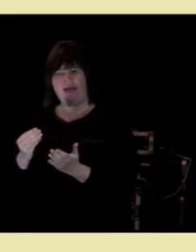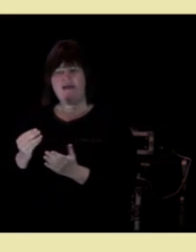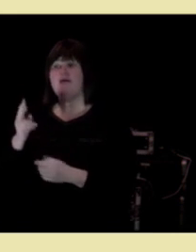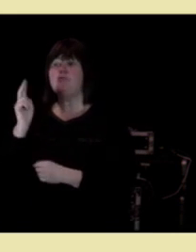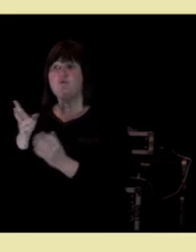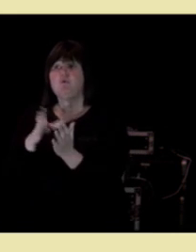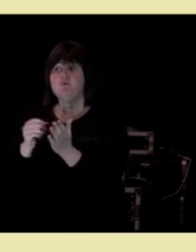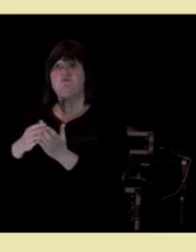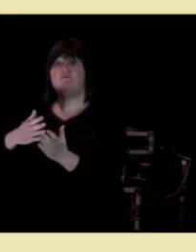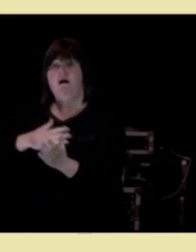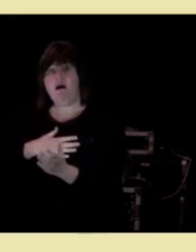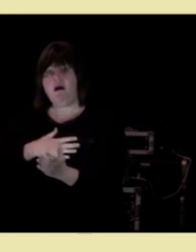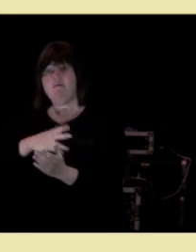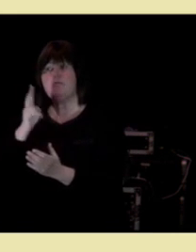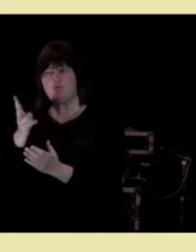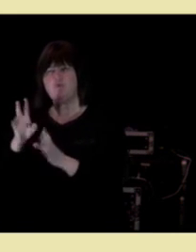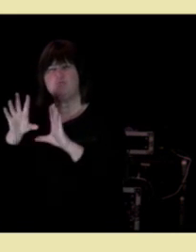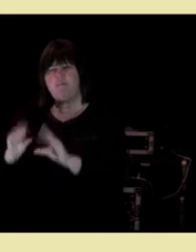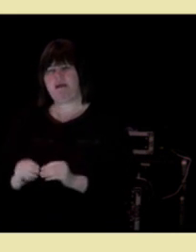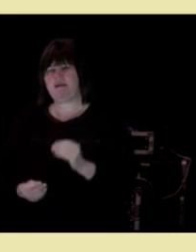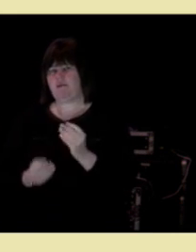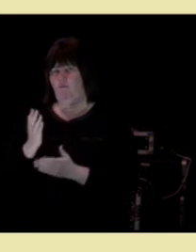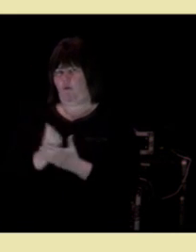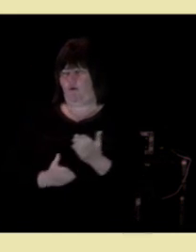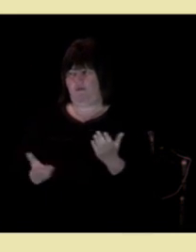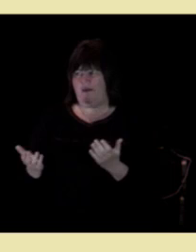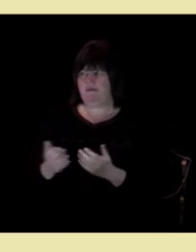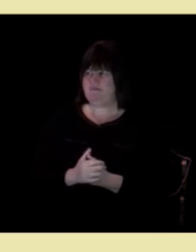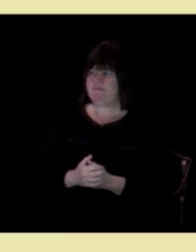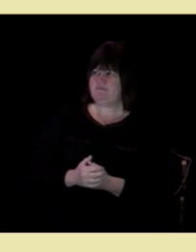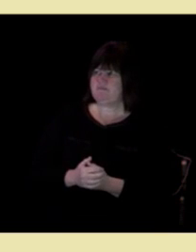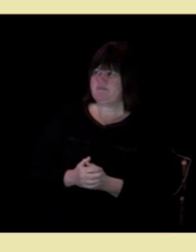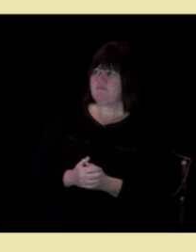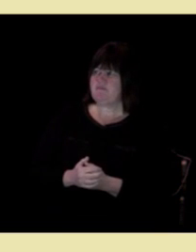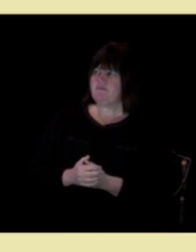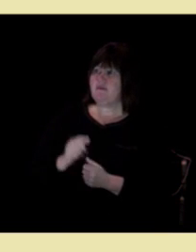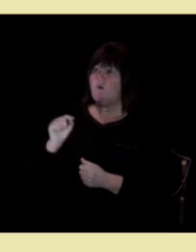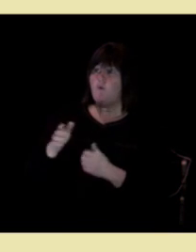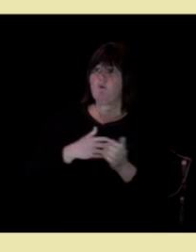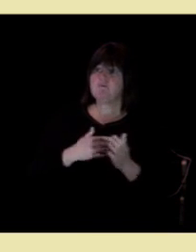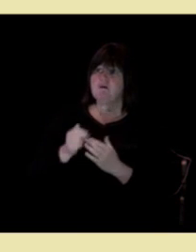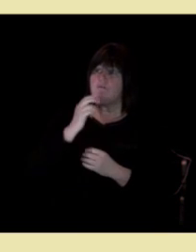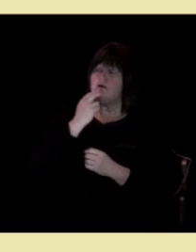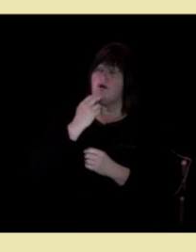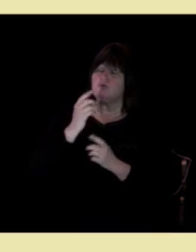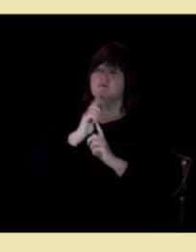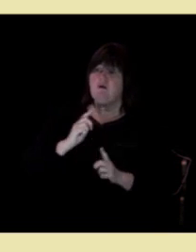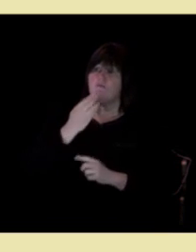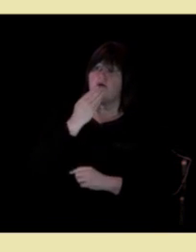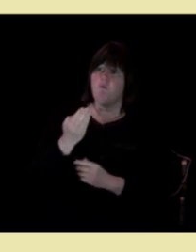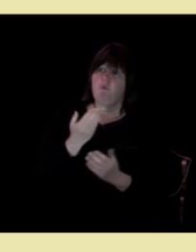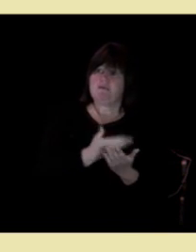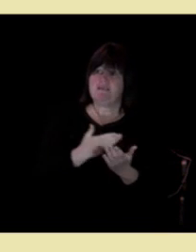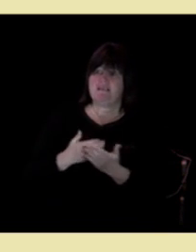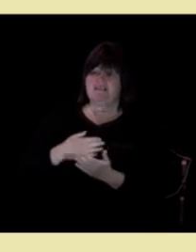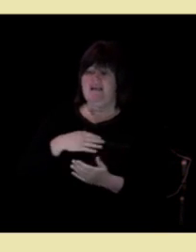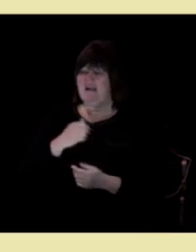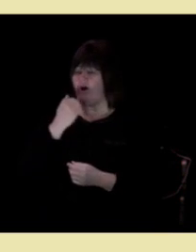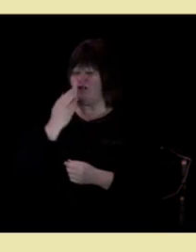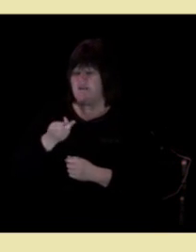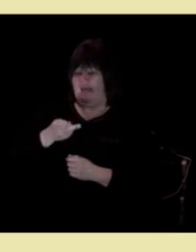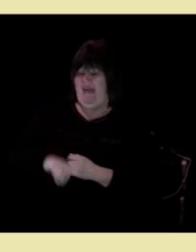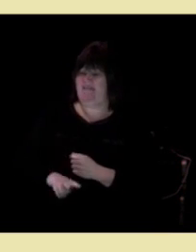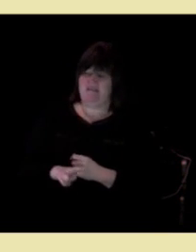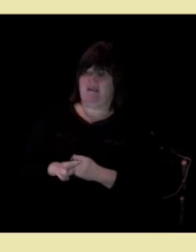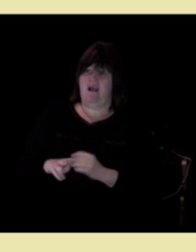har på en bedre måte. Og jeg vet at det å skape gode tjenester ikke alltid handler om å endre loven da han lå ofte om å